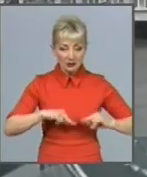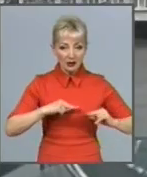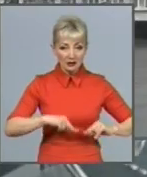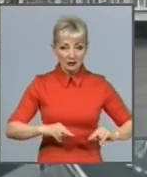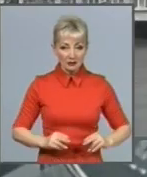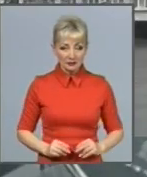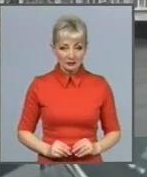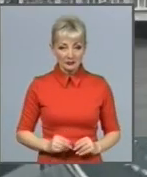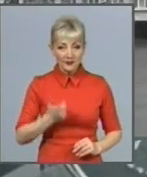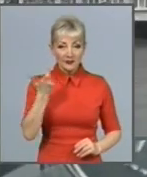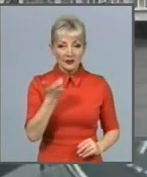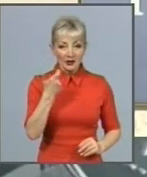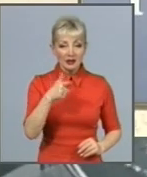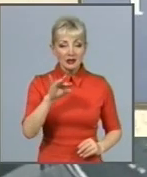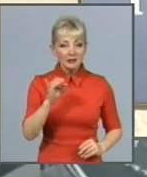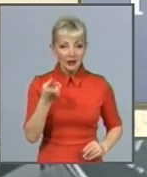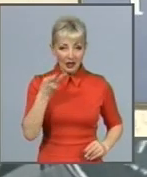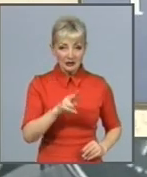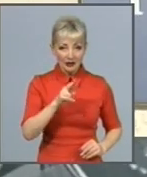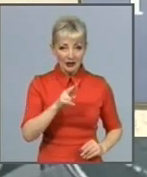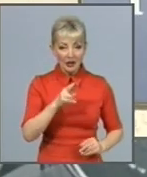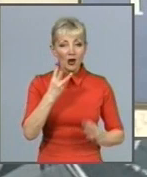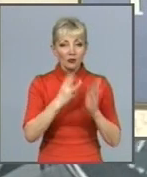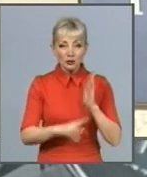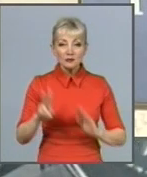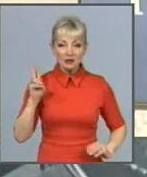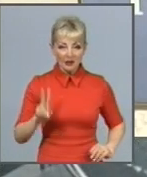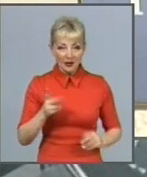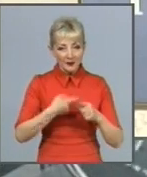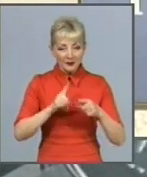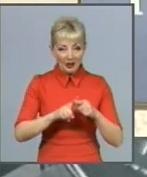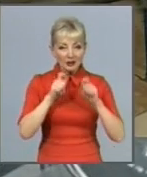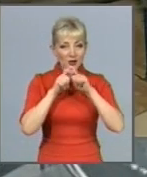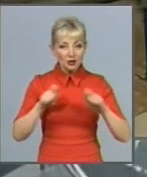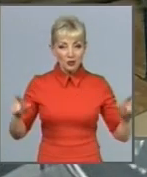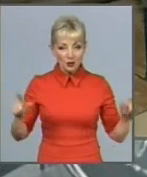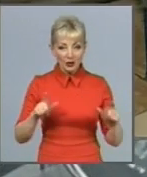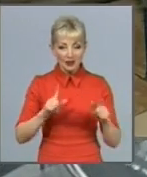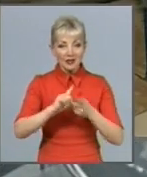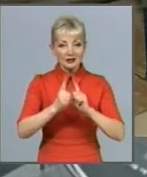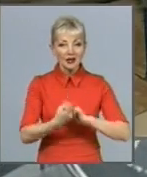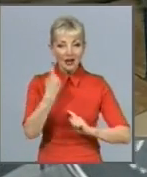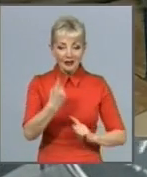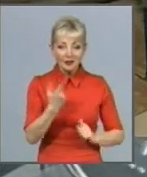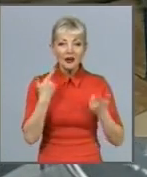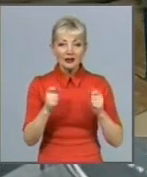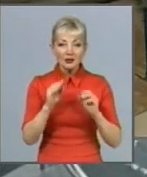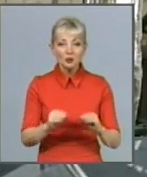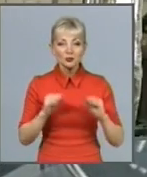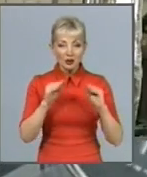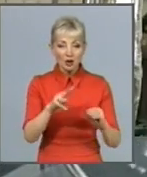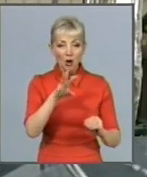Харківська гімназія номер 82. Цей навчальний заклад став одним із тих, де встановили модульний тепловий